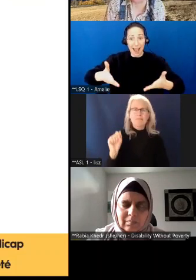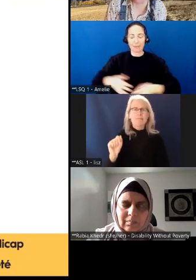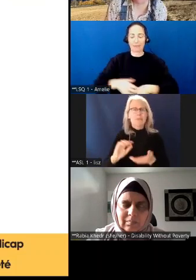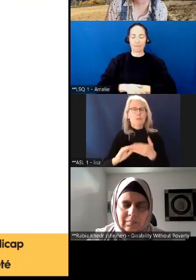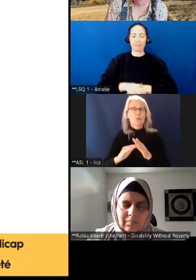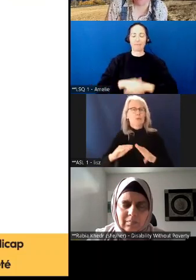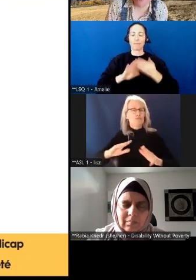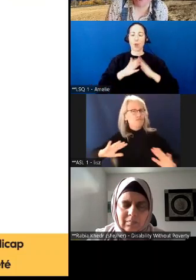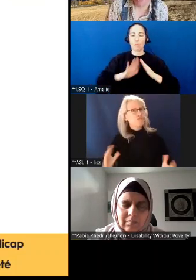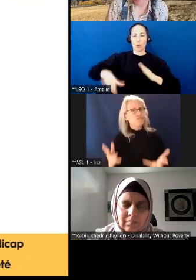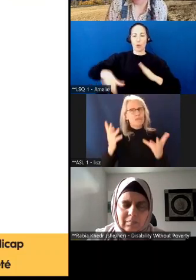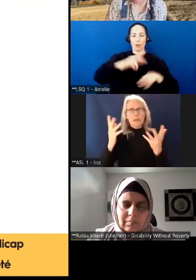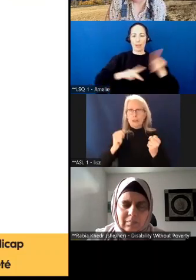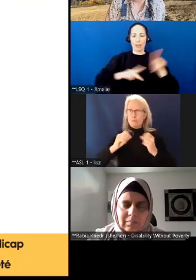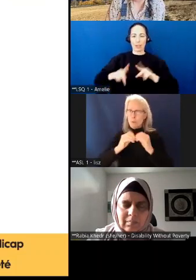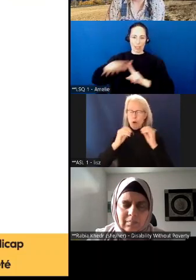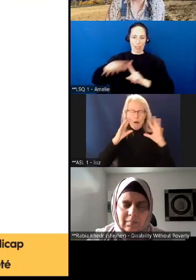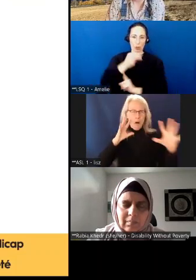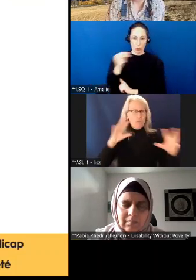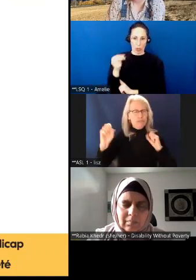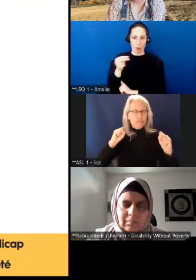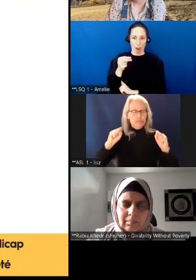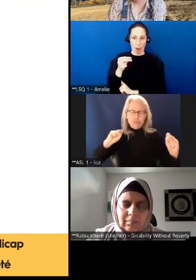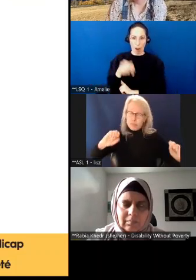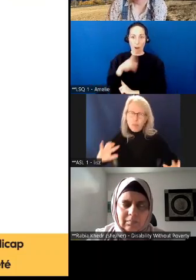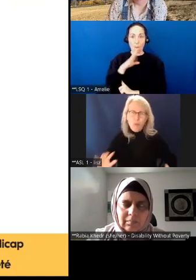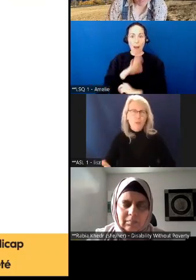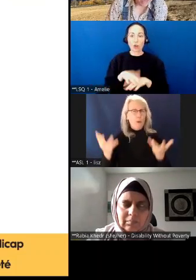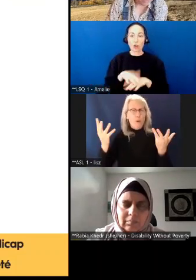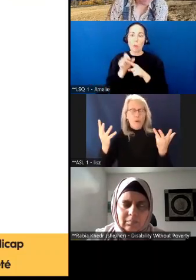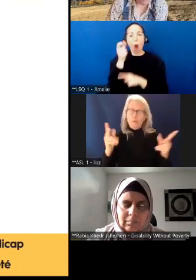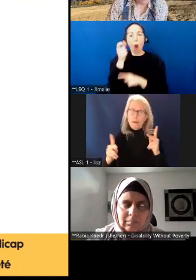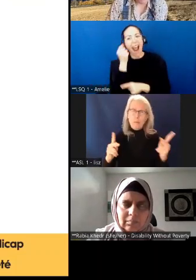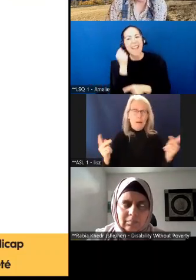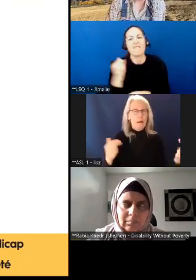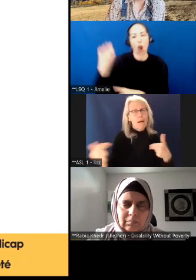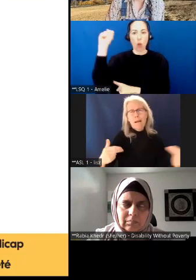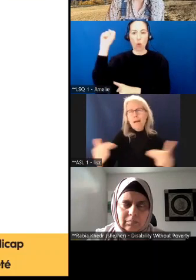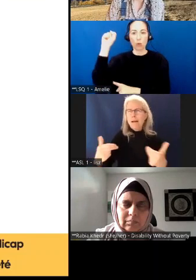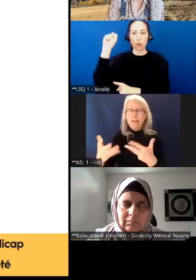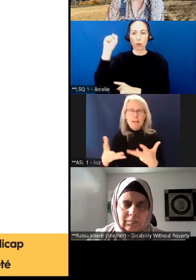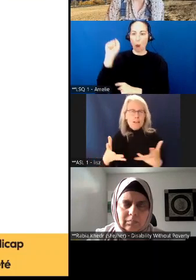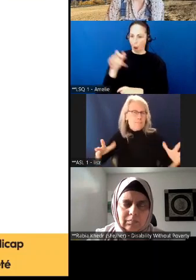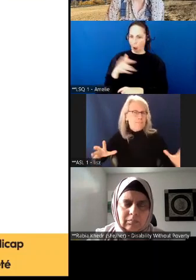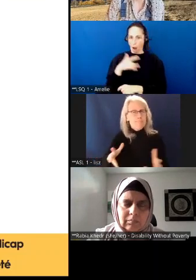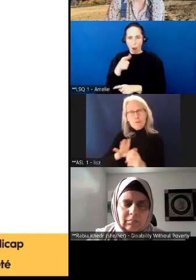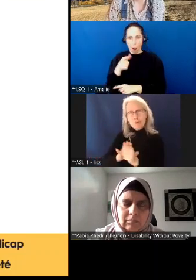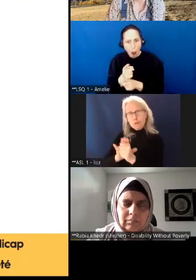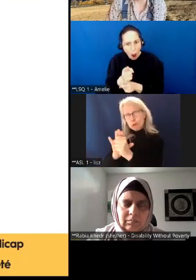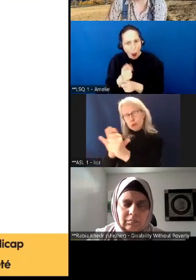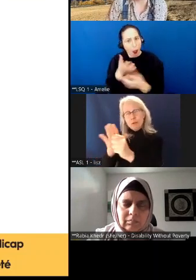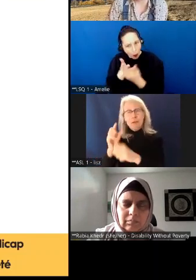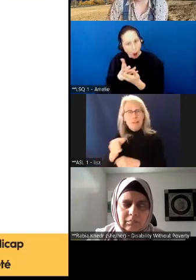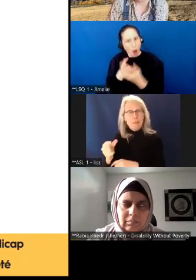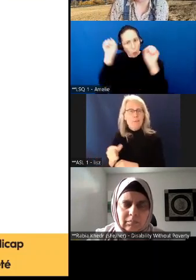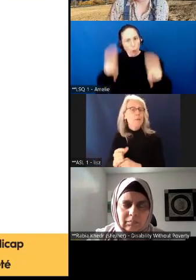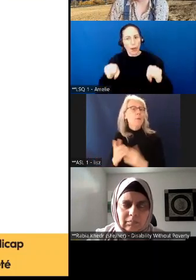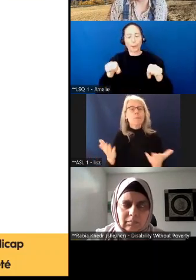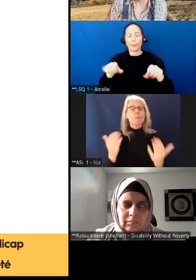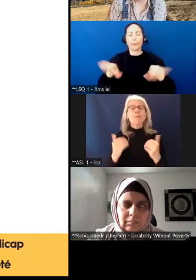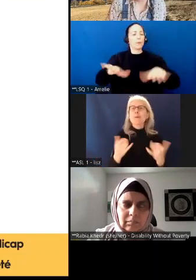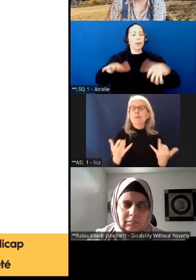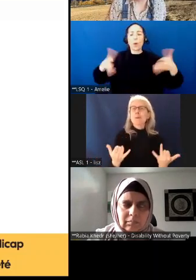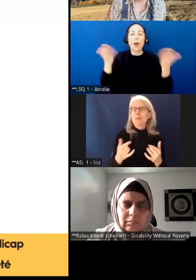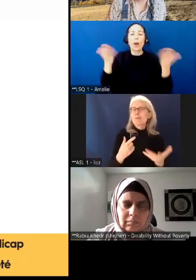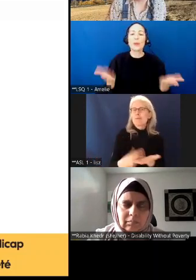personnes vivant en situation de handicap qui parle de révolution semble absolument appropriée. Alors, qu'allons-nous faire aujourd